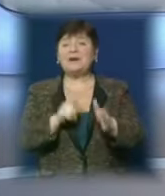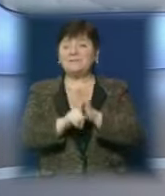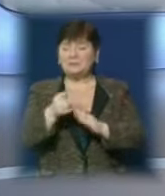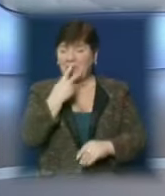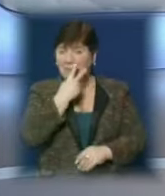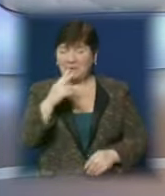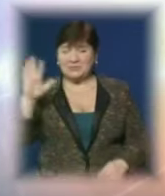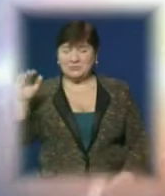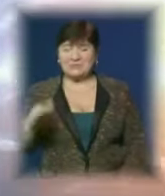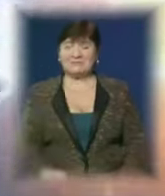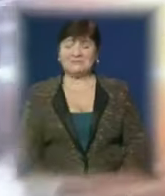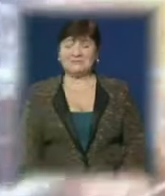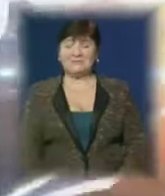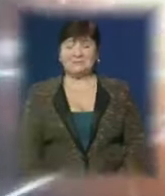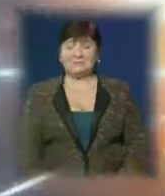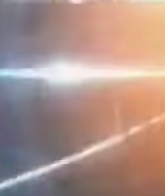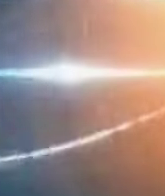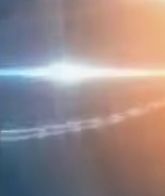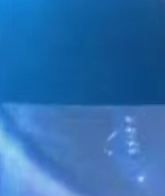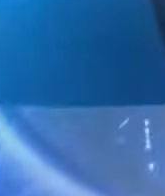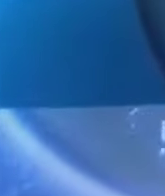Побачимось. Дякую.